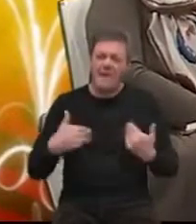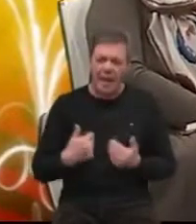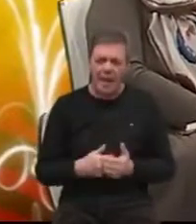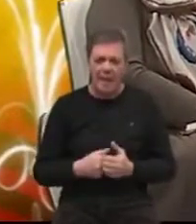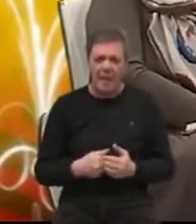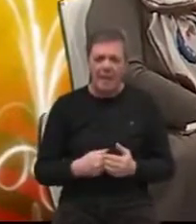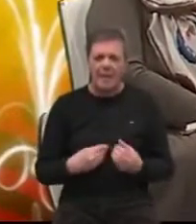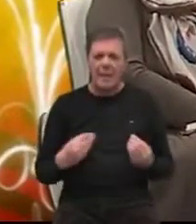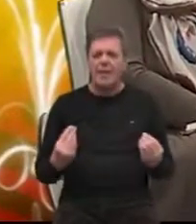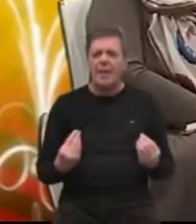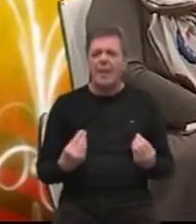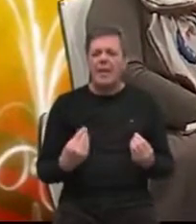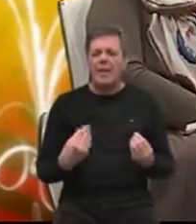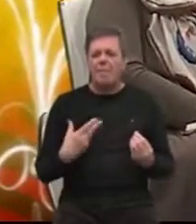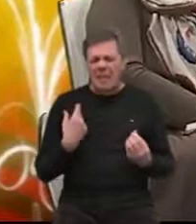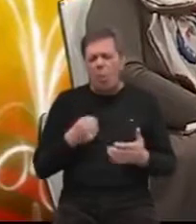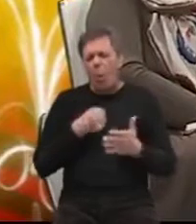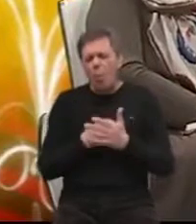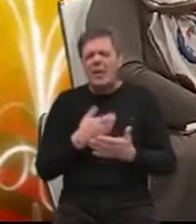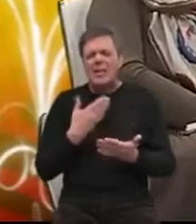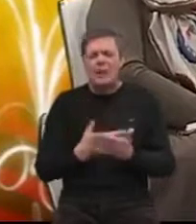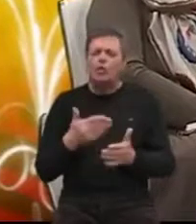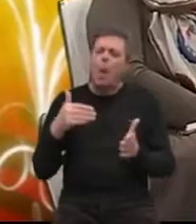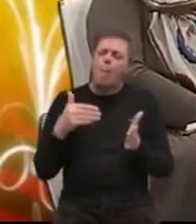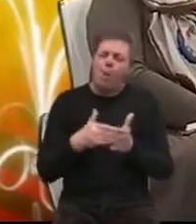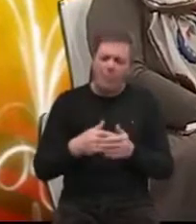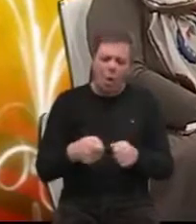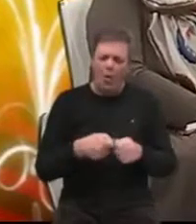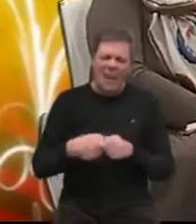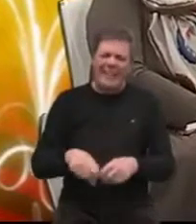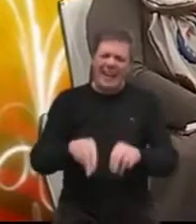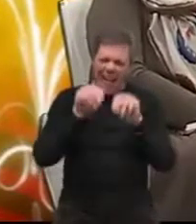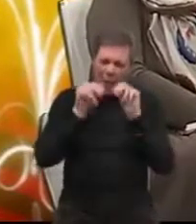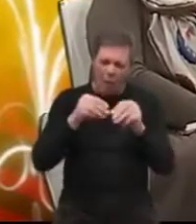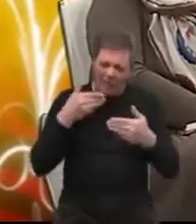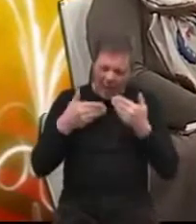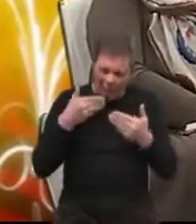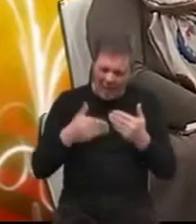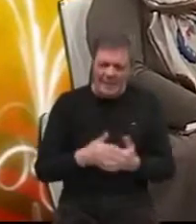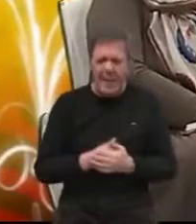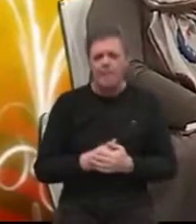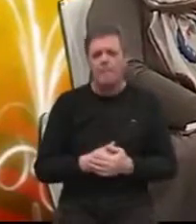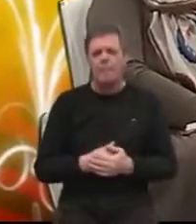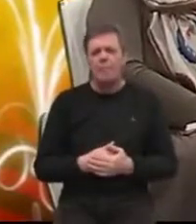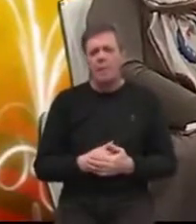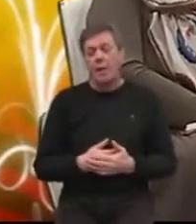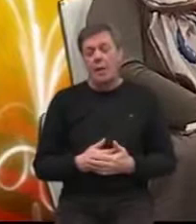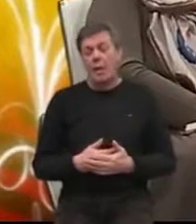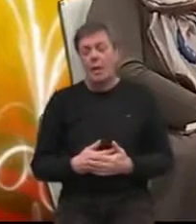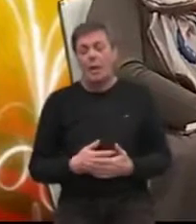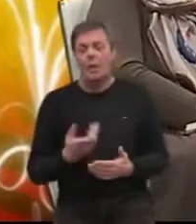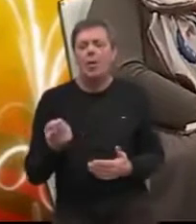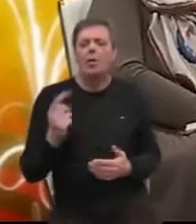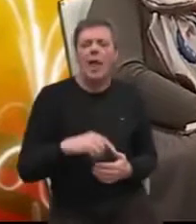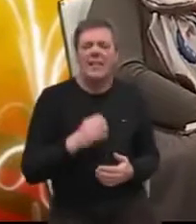i zašto mi jesmo ustreni, jer mislimo da je apsolutno potrebno organizirati edukativne konferencije, je to što